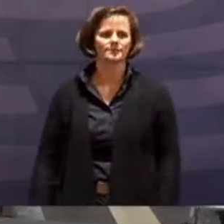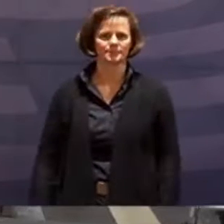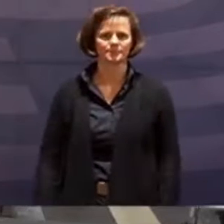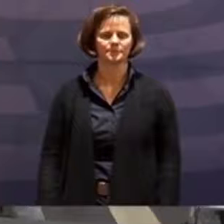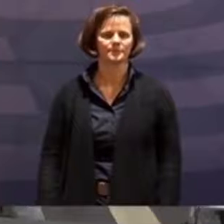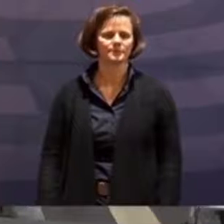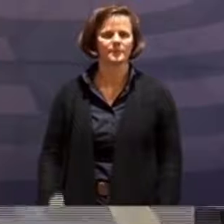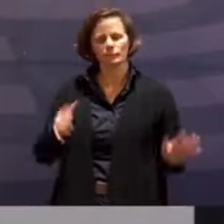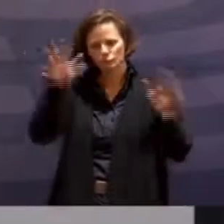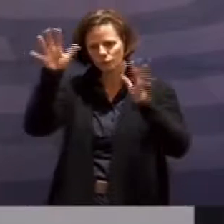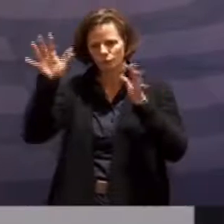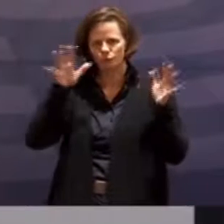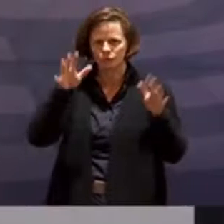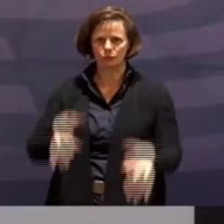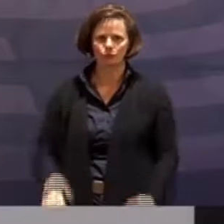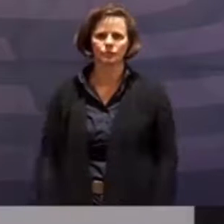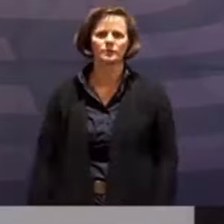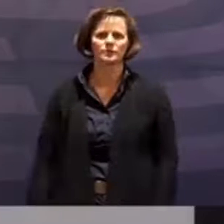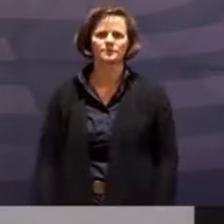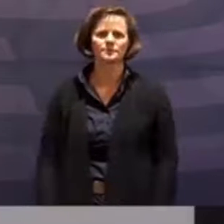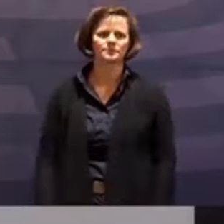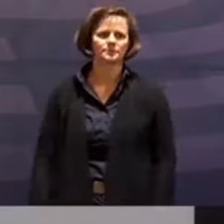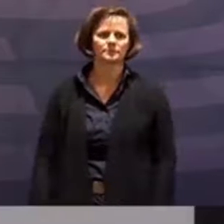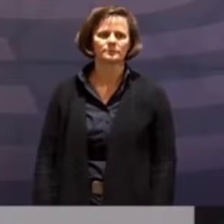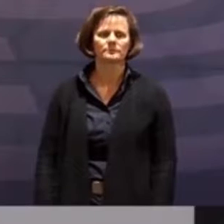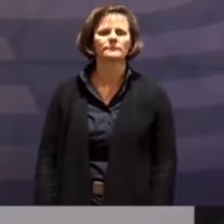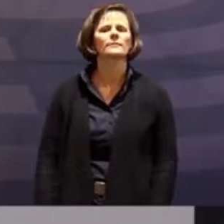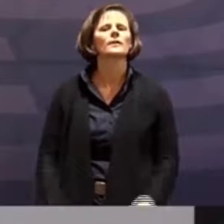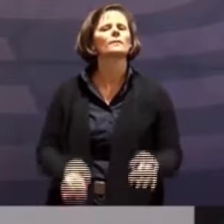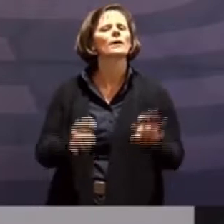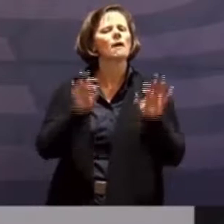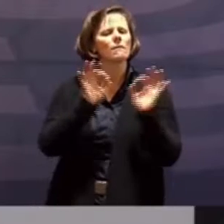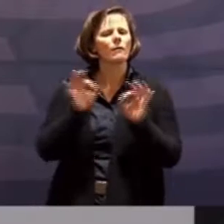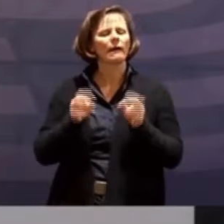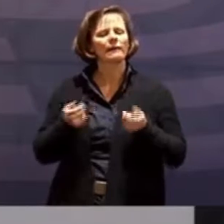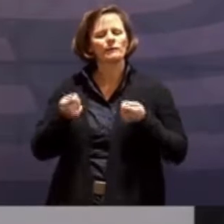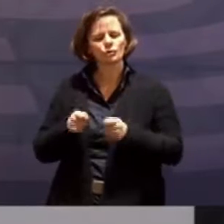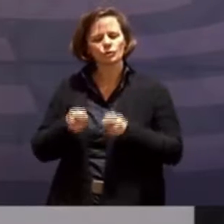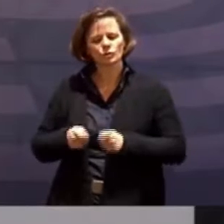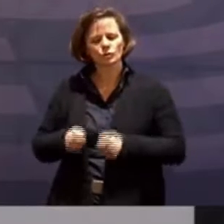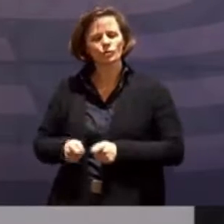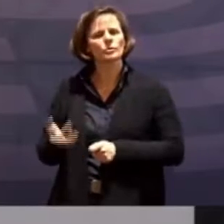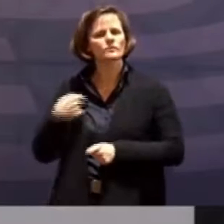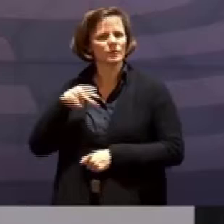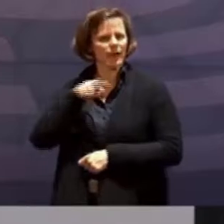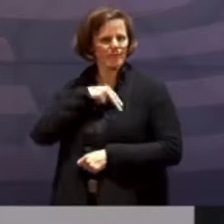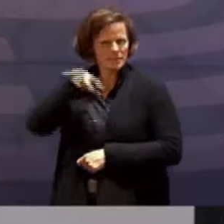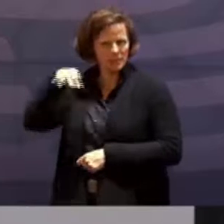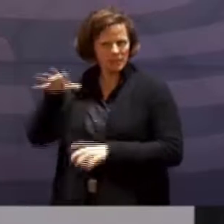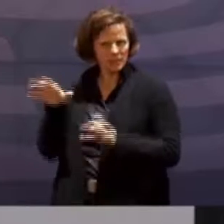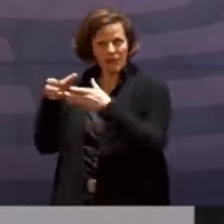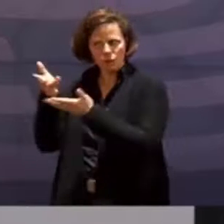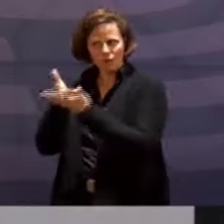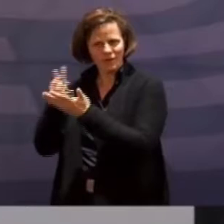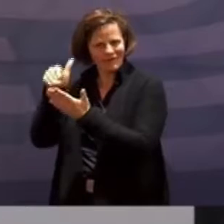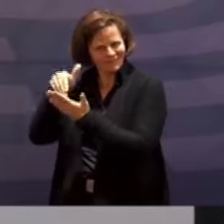Ich möchte aber wieder darauf zurückkommen, was in den konkreten Beschlüssen der MPK noch weiteres steht und auch auf die Frage der Tests noch einmal zu